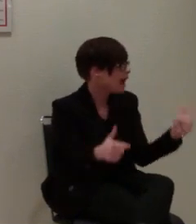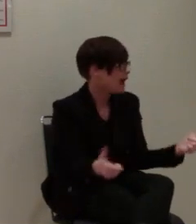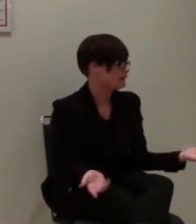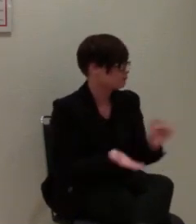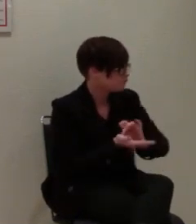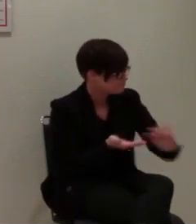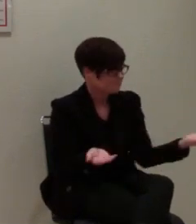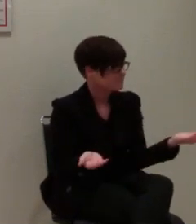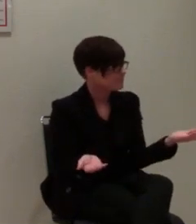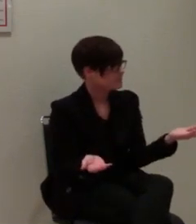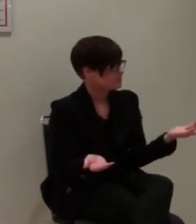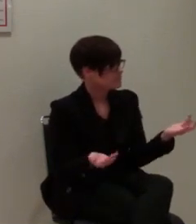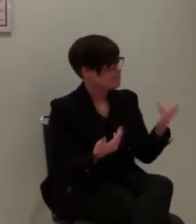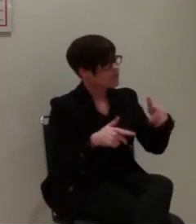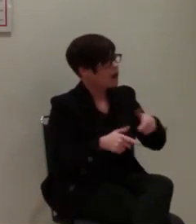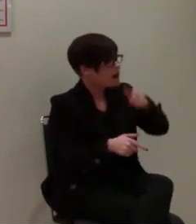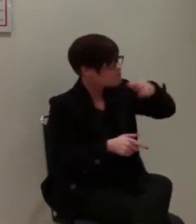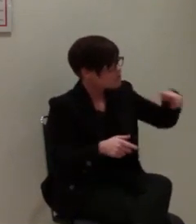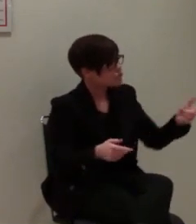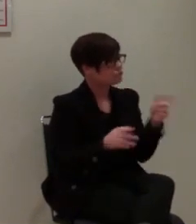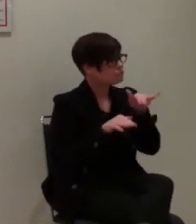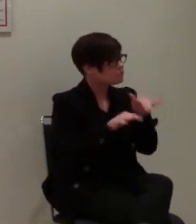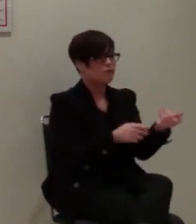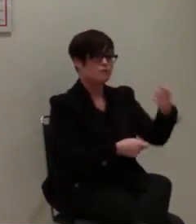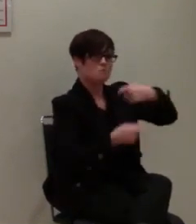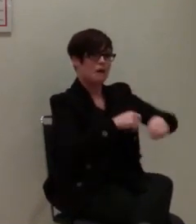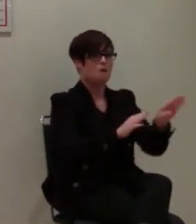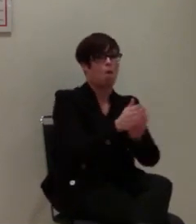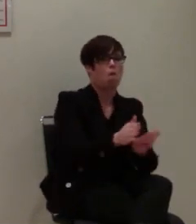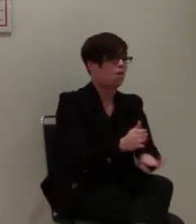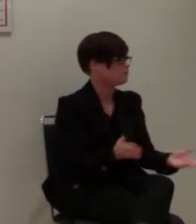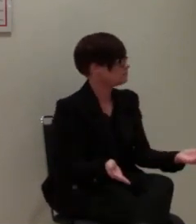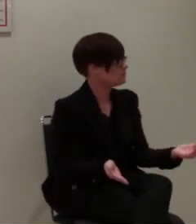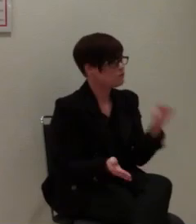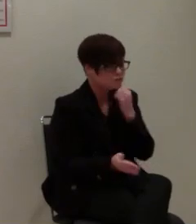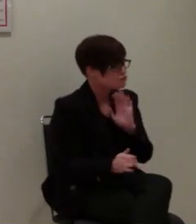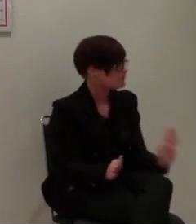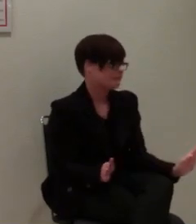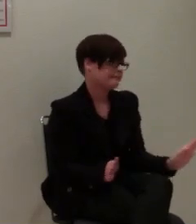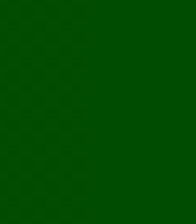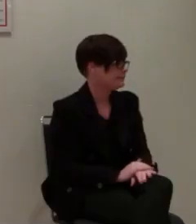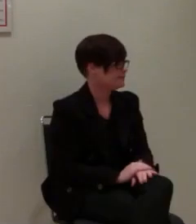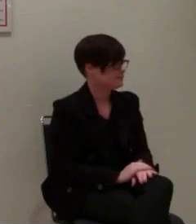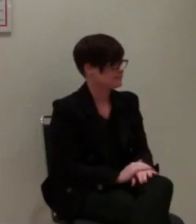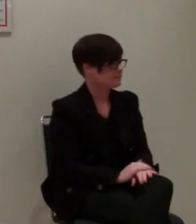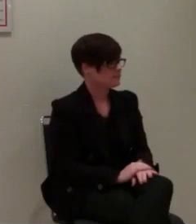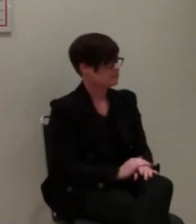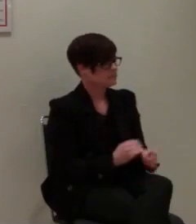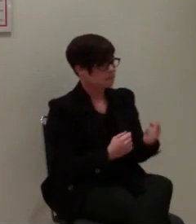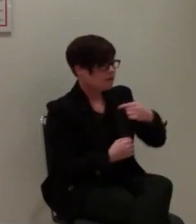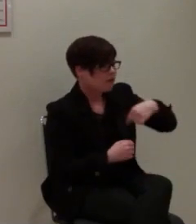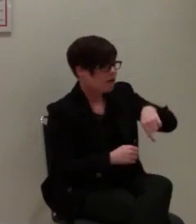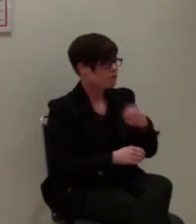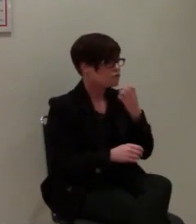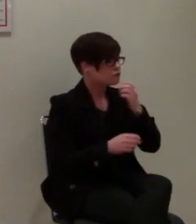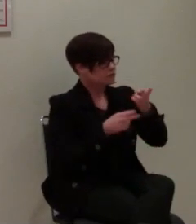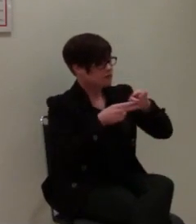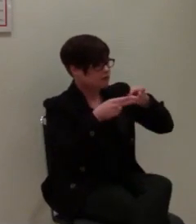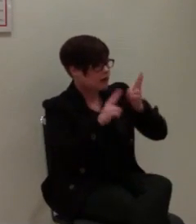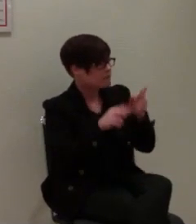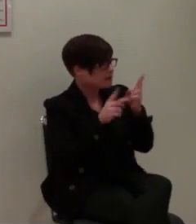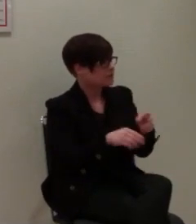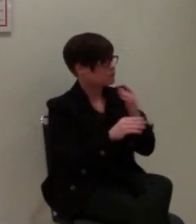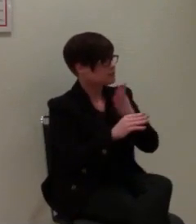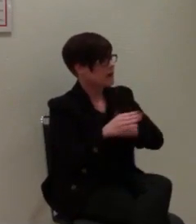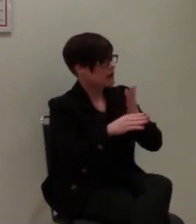Kein Mensch wird schlecht behandelt. Wir wollen die gleichberechtigte und selbstbestimmte Teilhabe